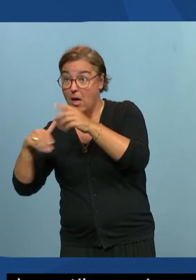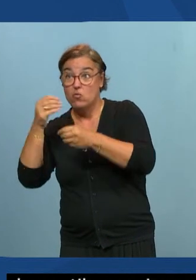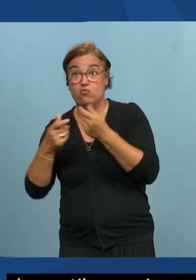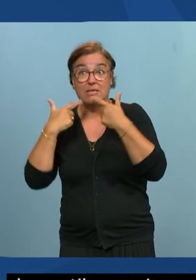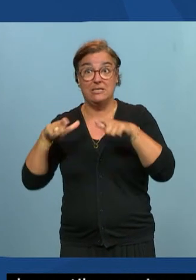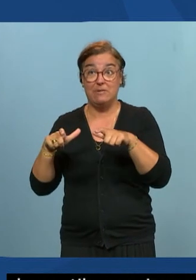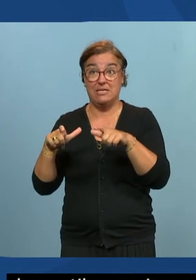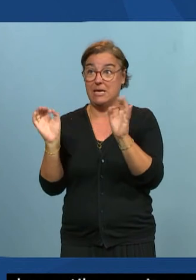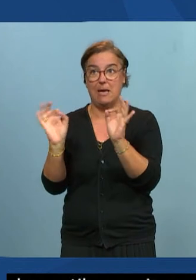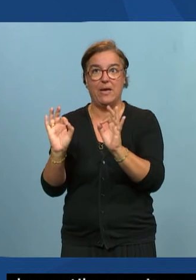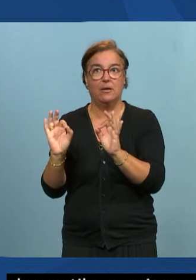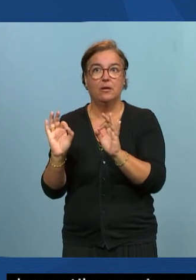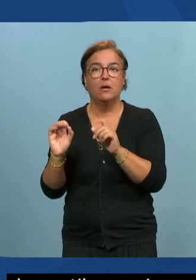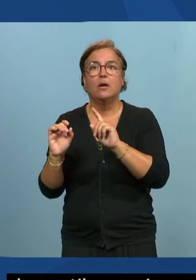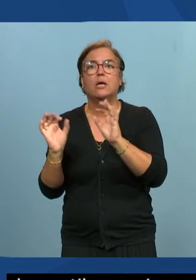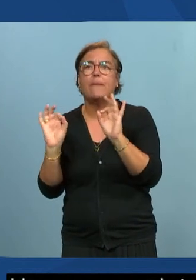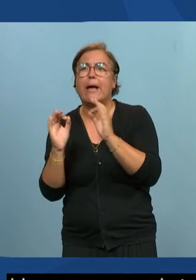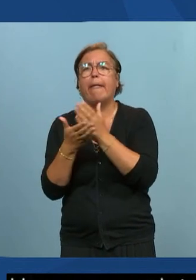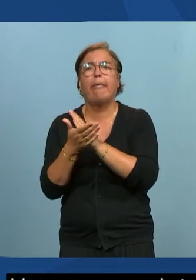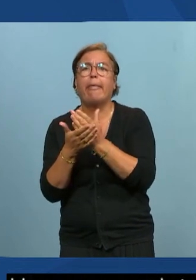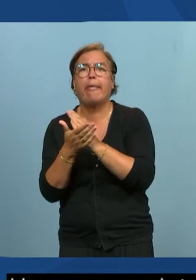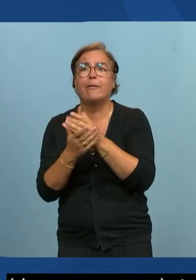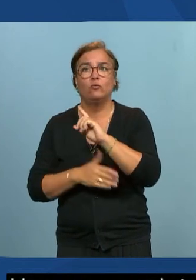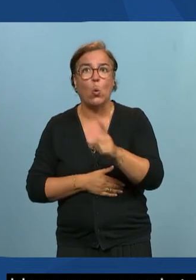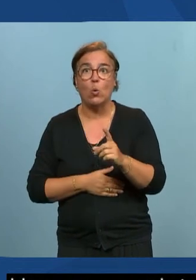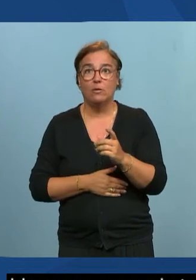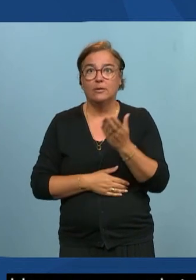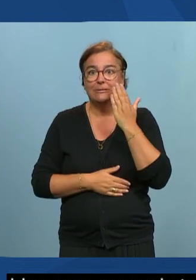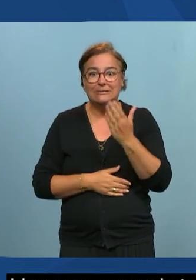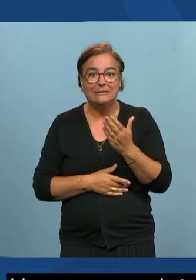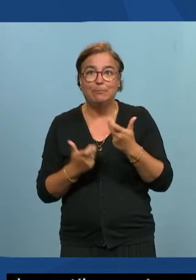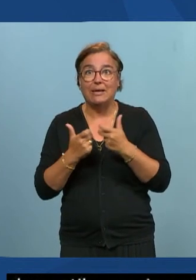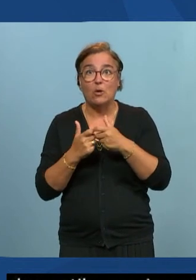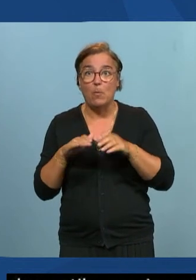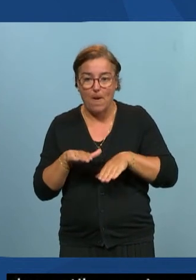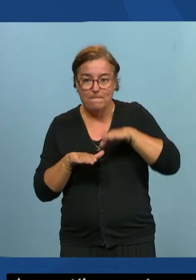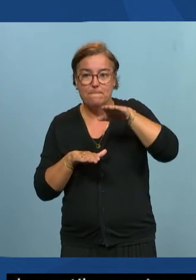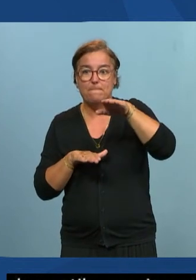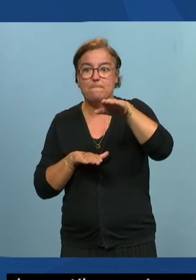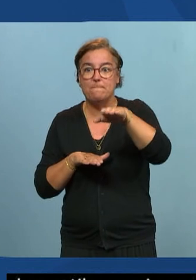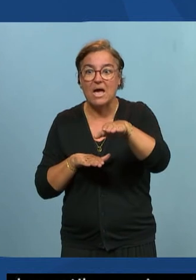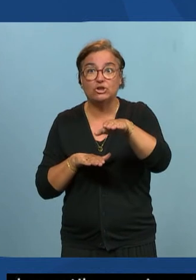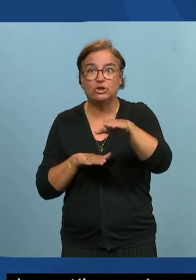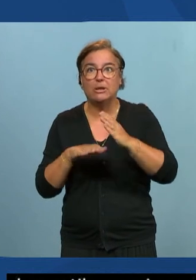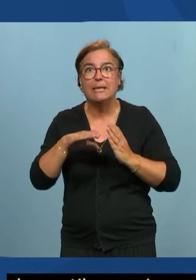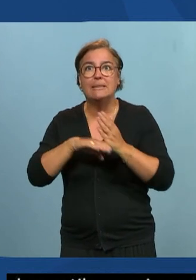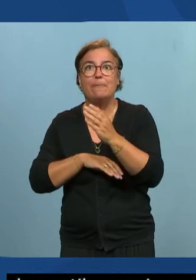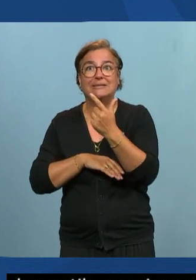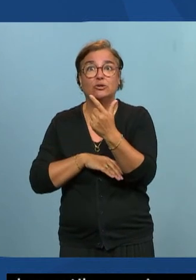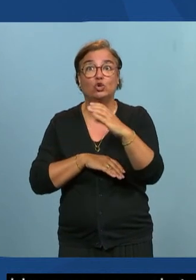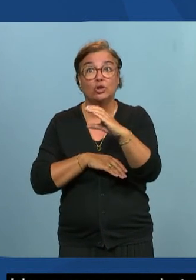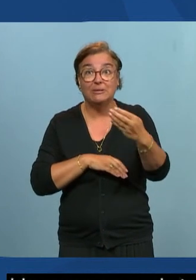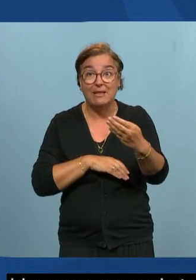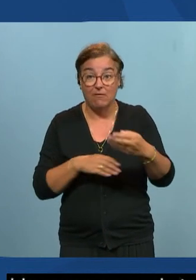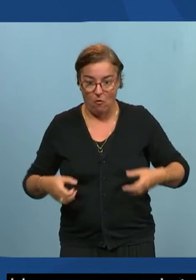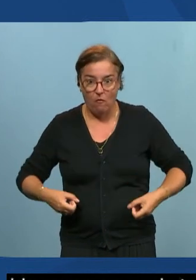c'est voilà quand vous avez une marche de plus de 2 cm ou un fauteuil